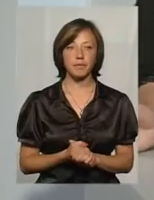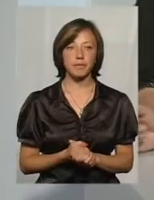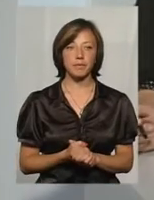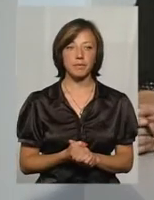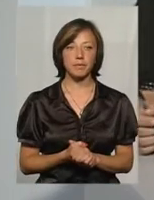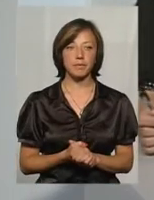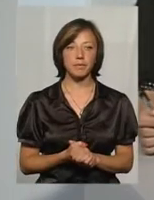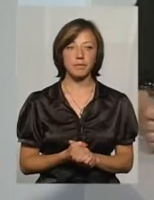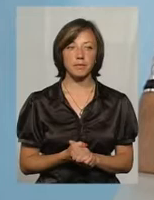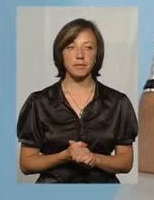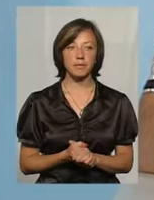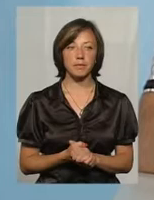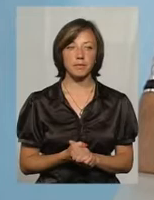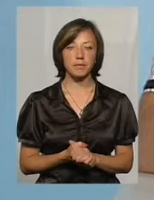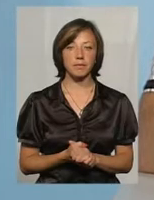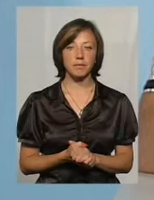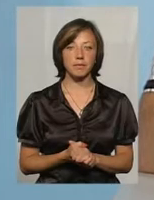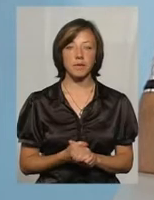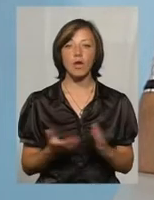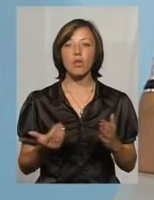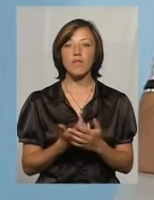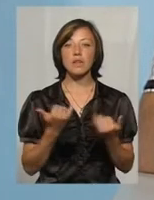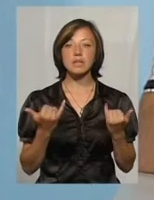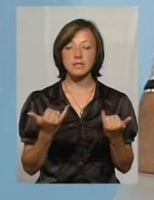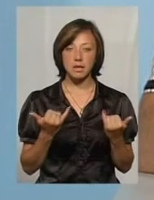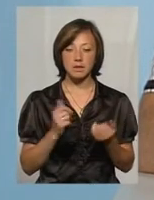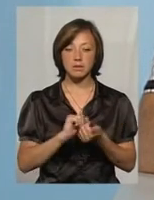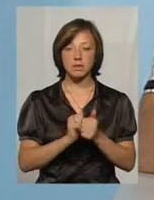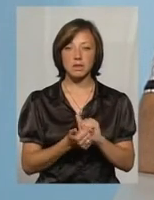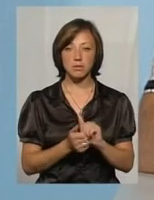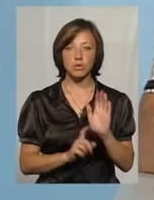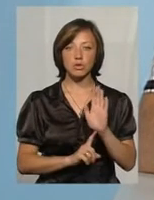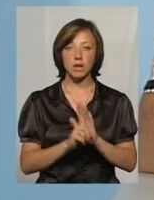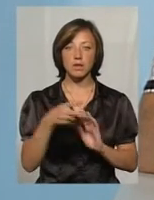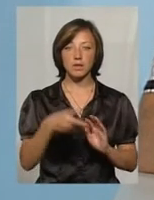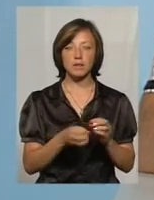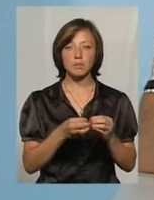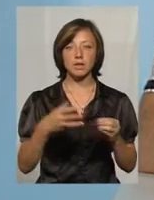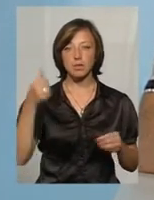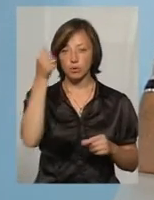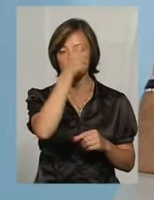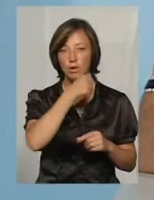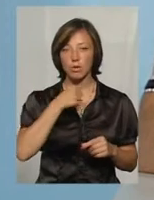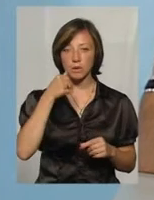обладнання? Це нове, яке зараз використовується? Нове почало у 2015 році.